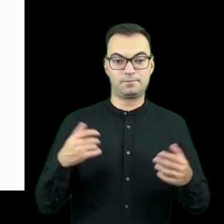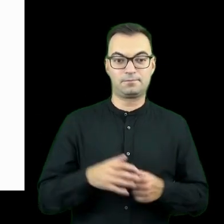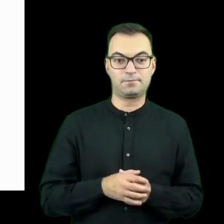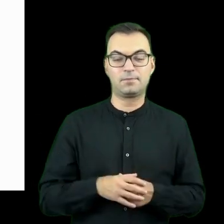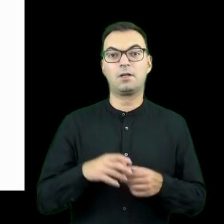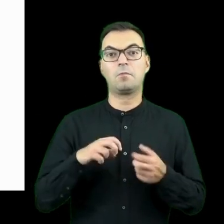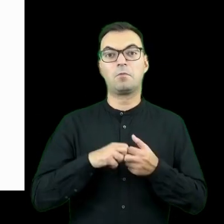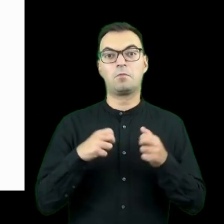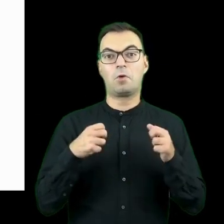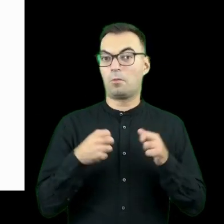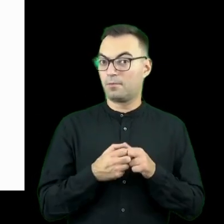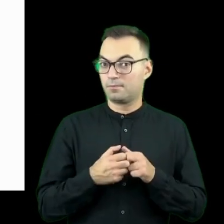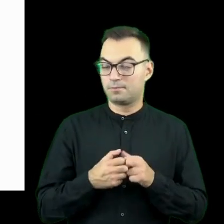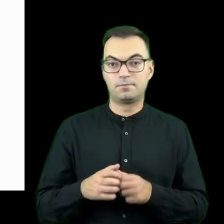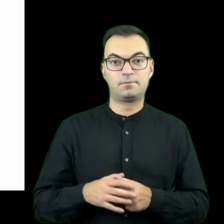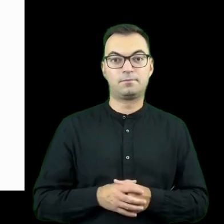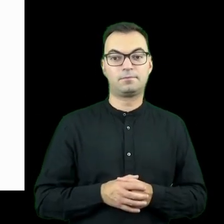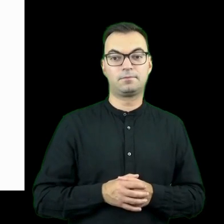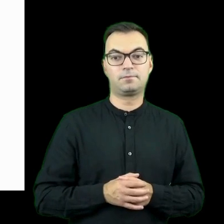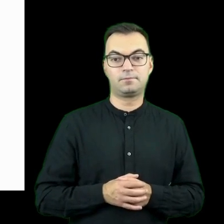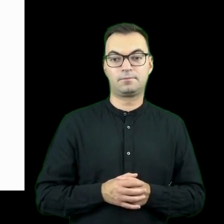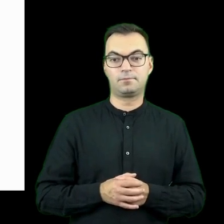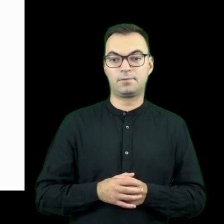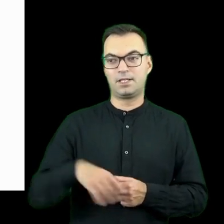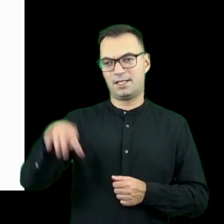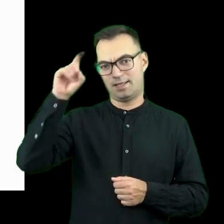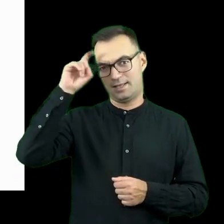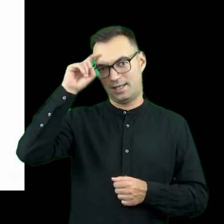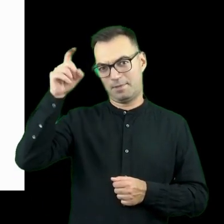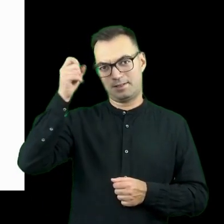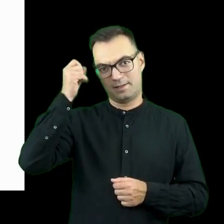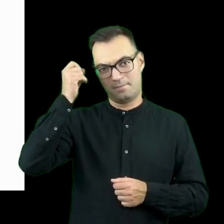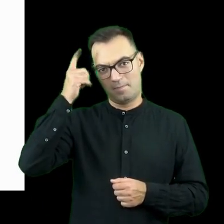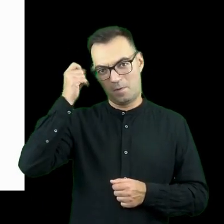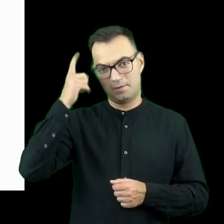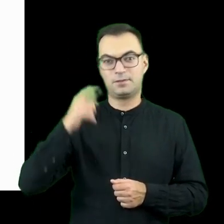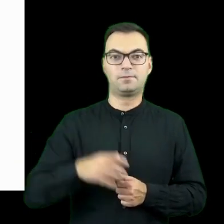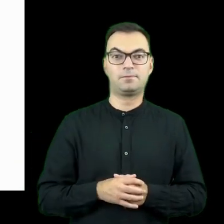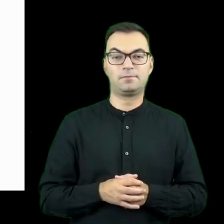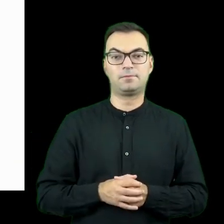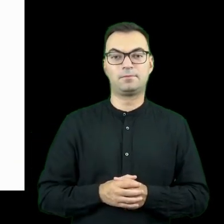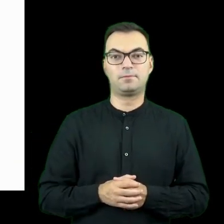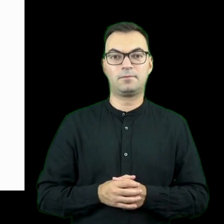Określenie problemu, znowu jest to niemiecka inicjatywa